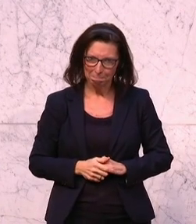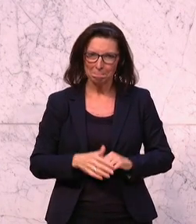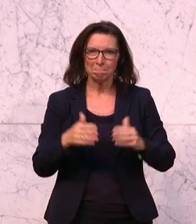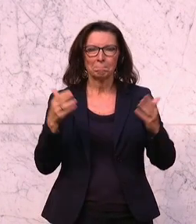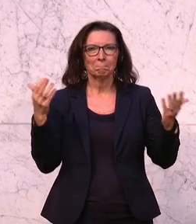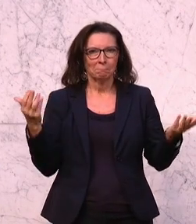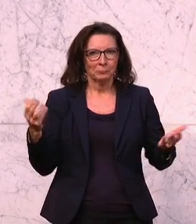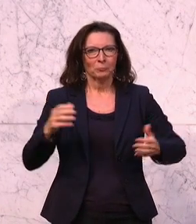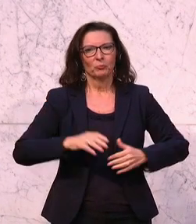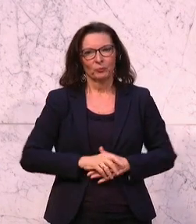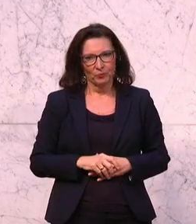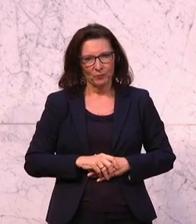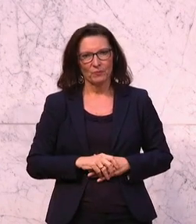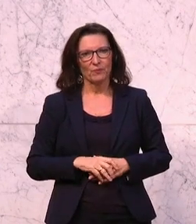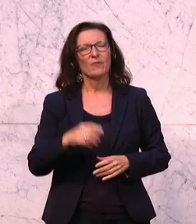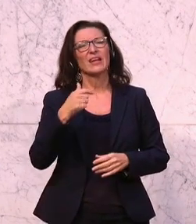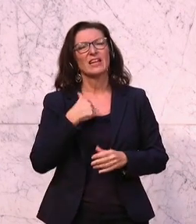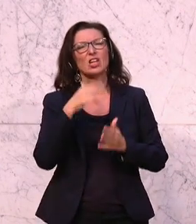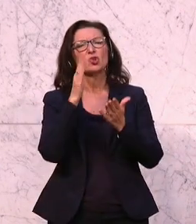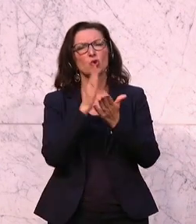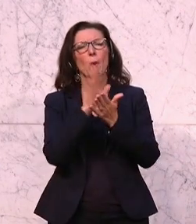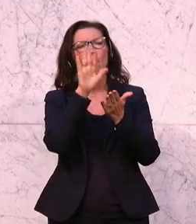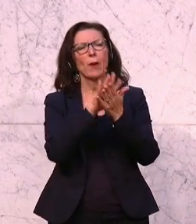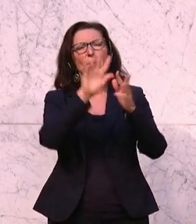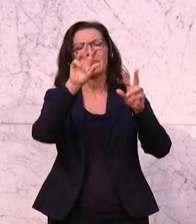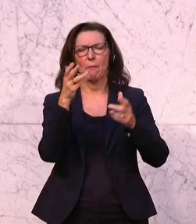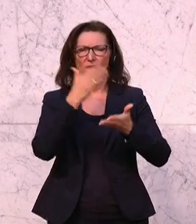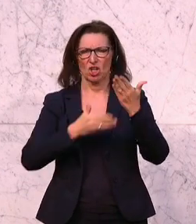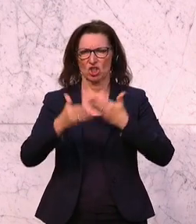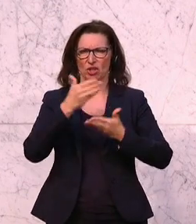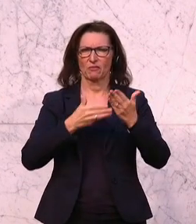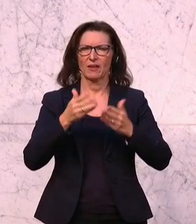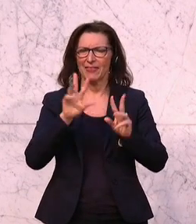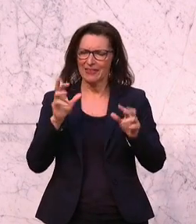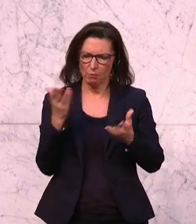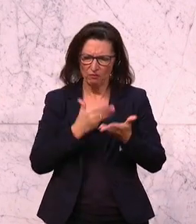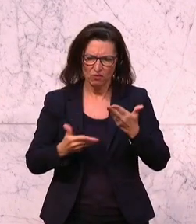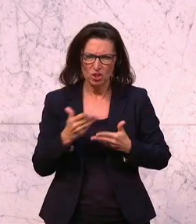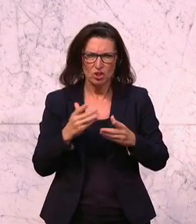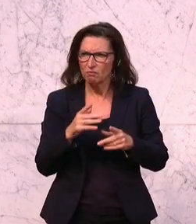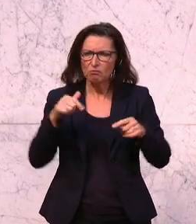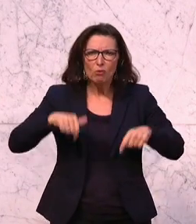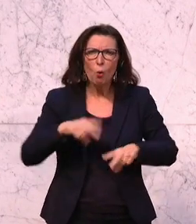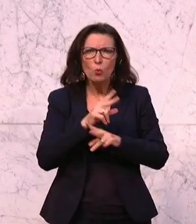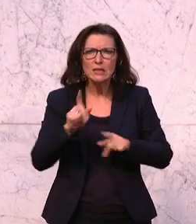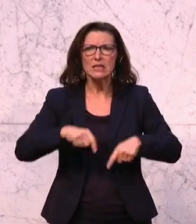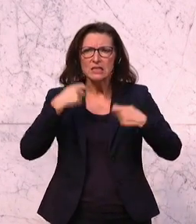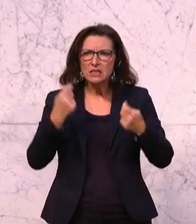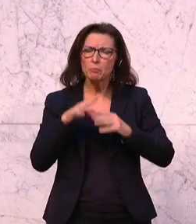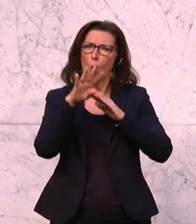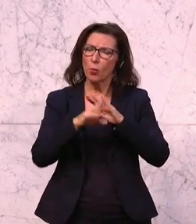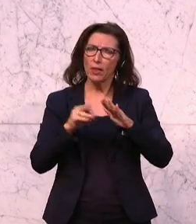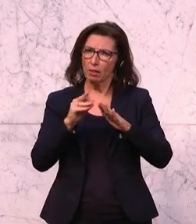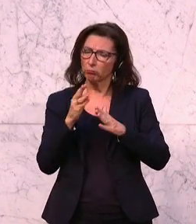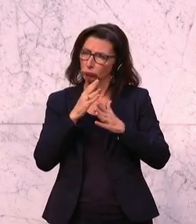möchte ich schon beim Kapitel Wirtschaft eines sagen, dass wir sehr erfolgreiche Unternehmen in Österreich haben. Und im Unterschied